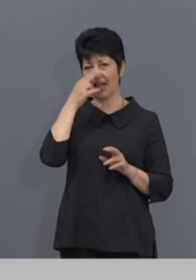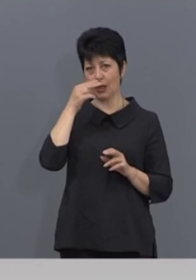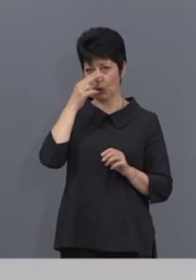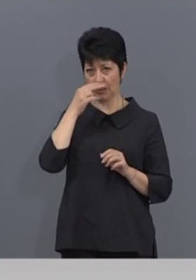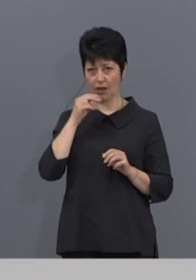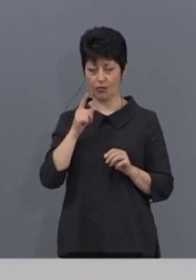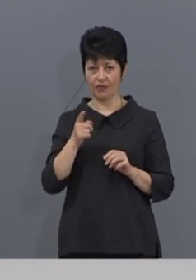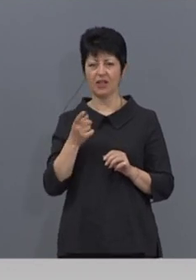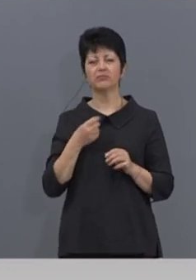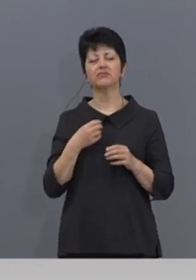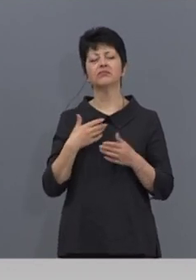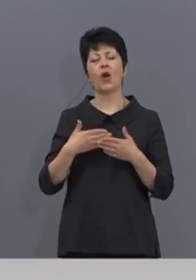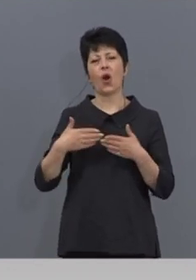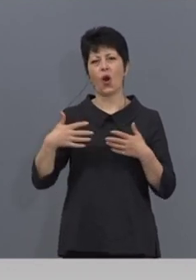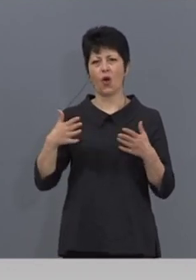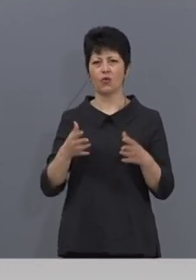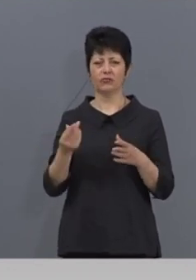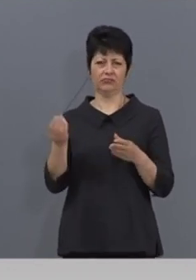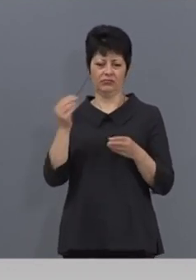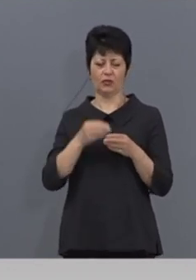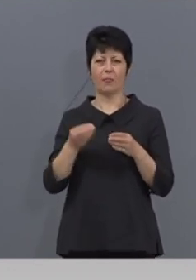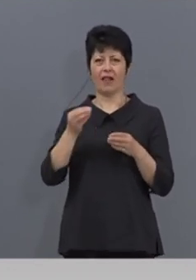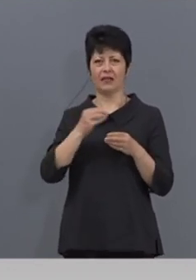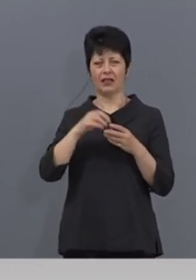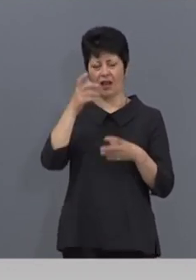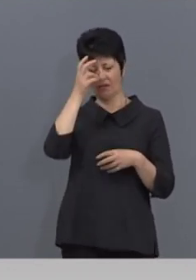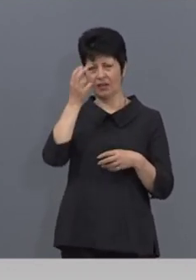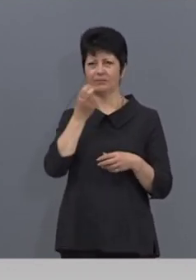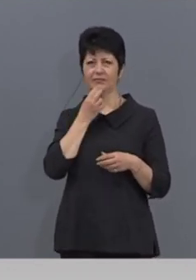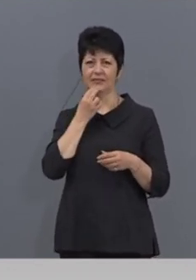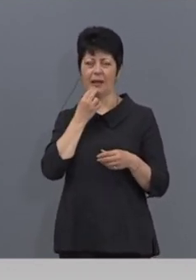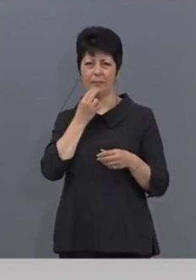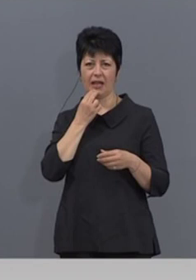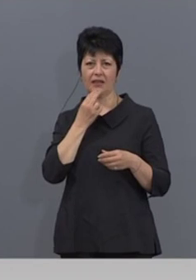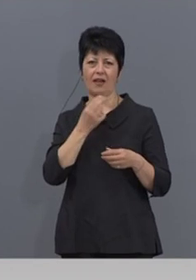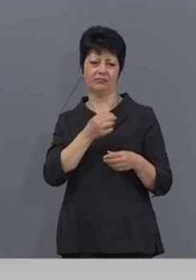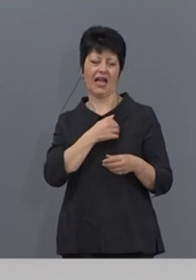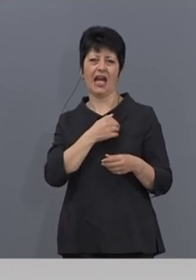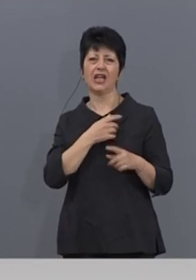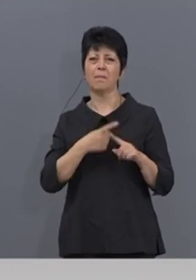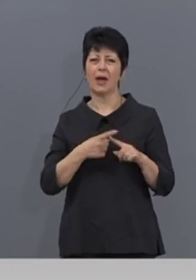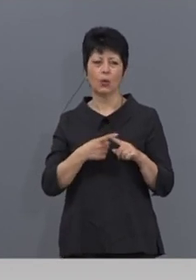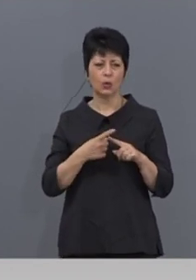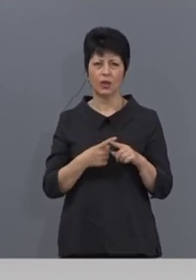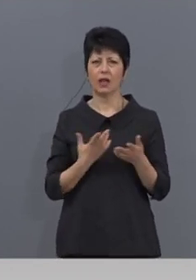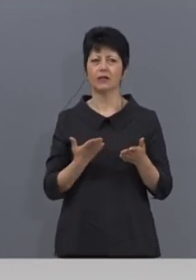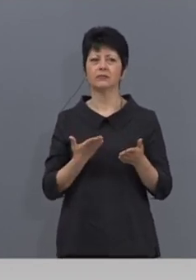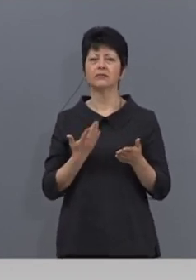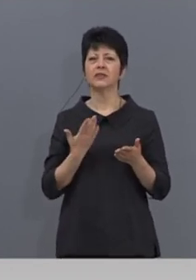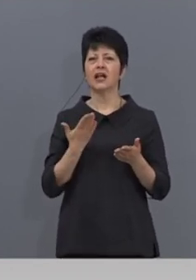с резица предрожаващи заболяване, сред които диабет, артериална хипертония и по повод на